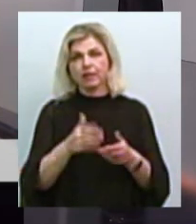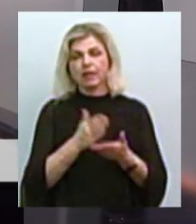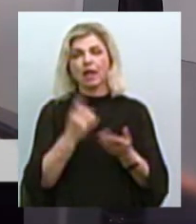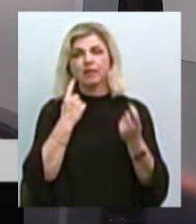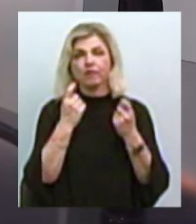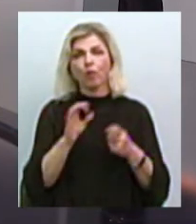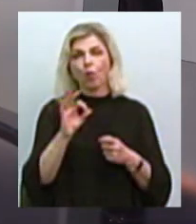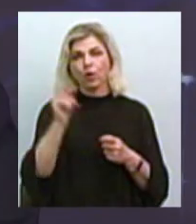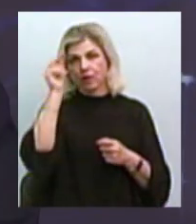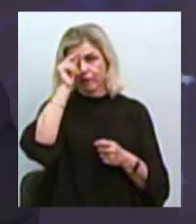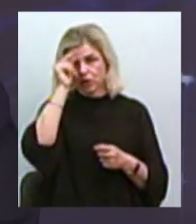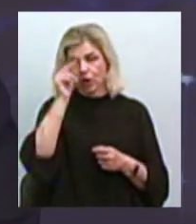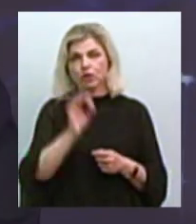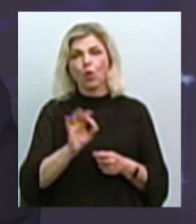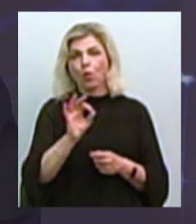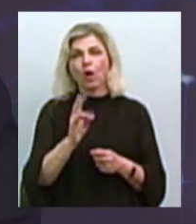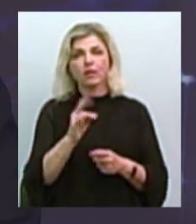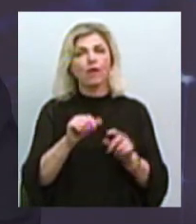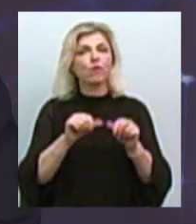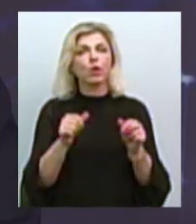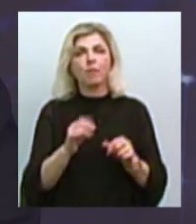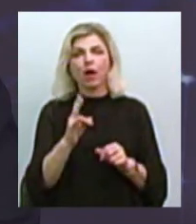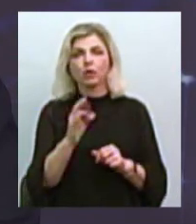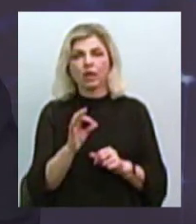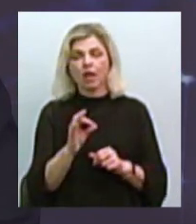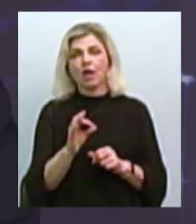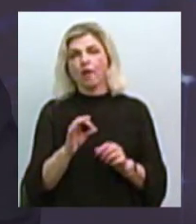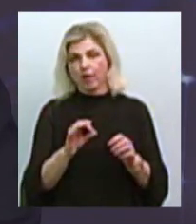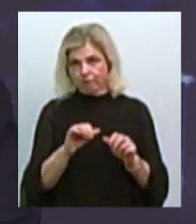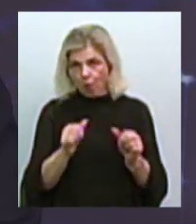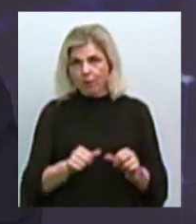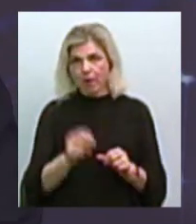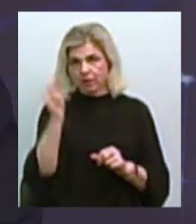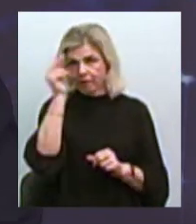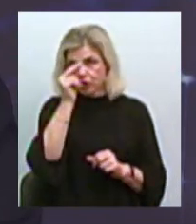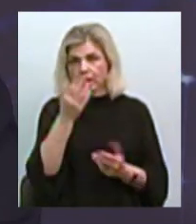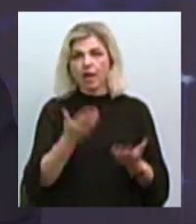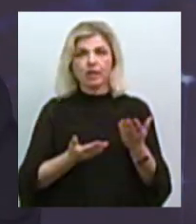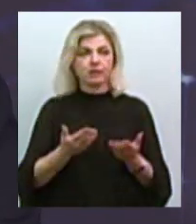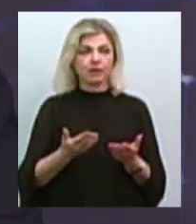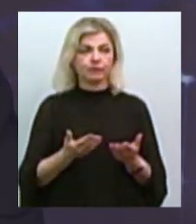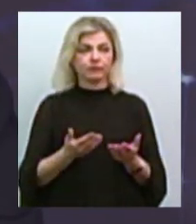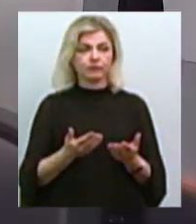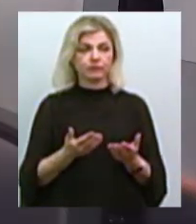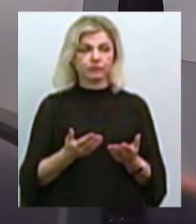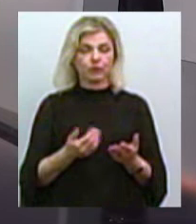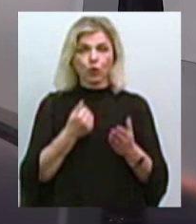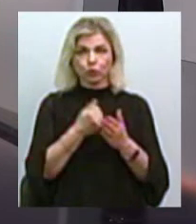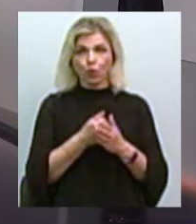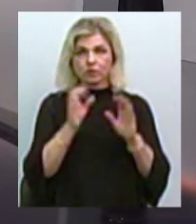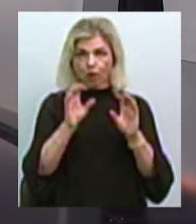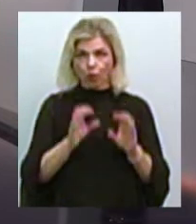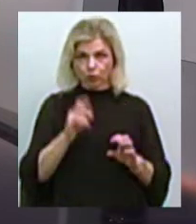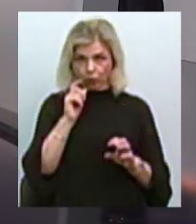навчання, а безпосередньо про неформальну форму навчання. Якщо повертатися до закону України,